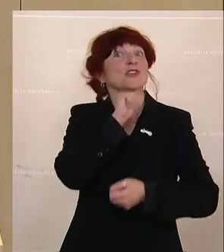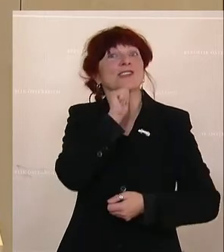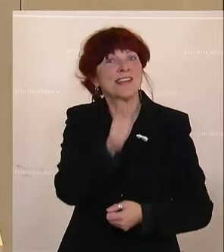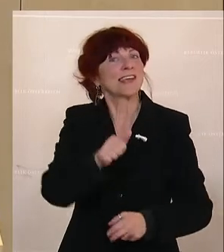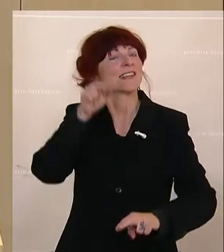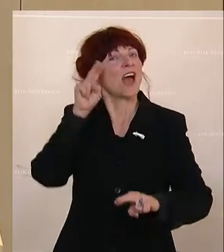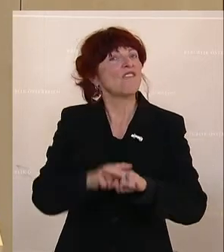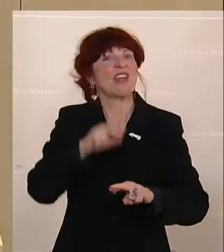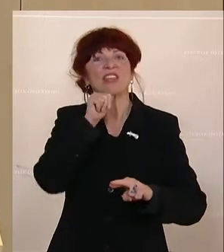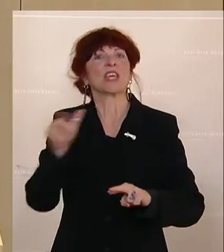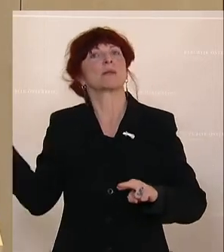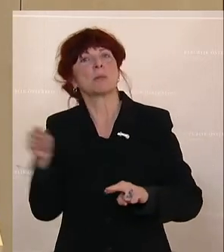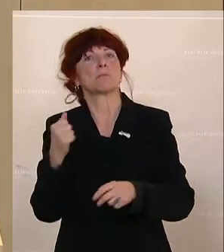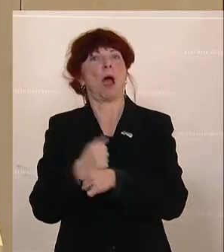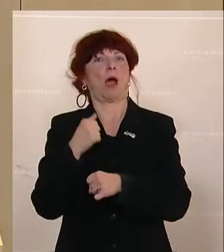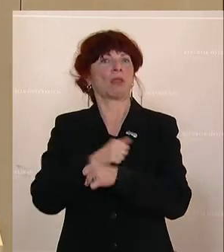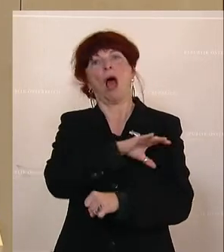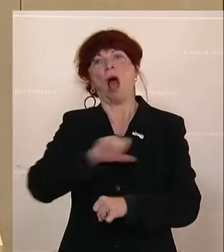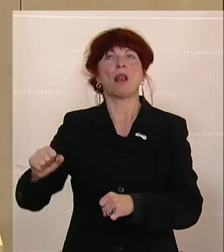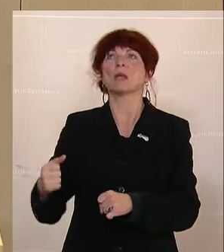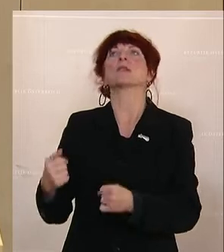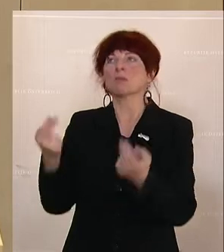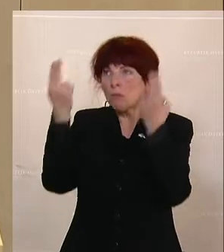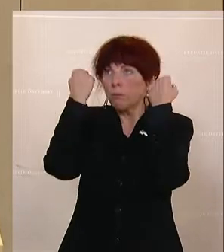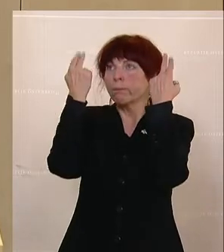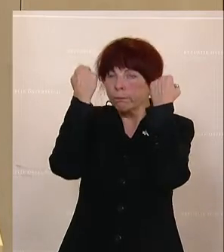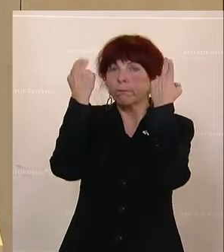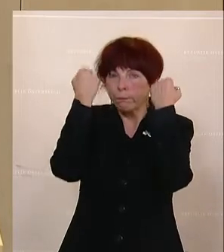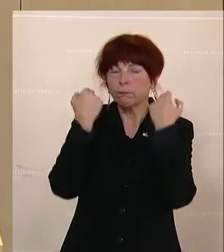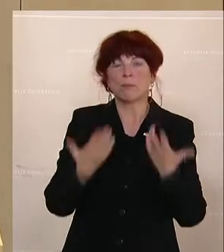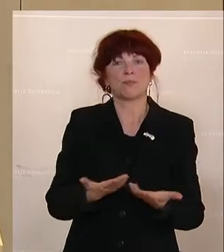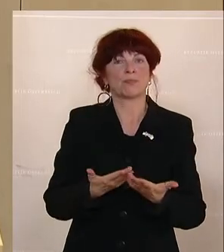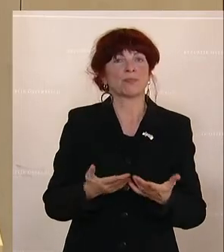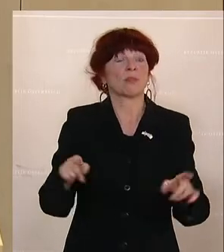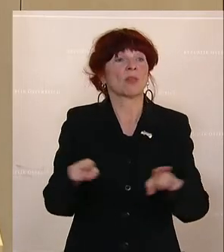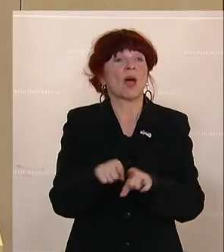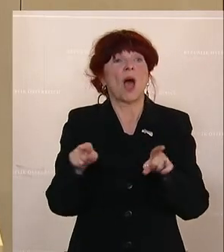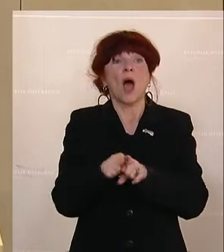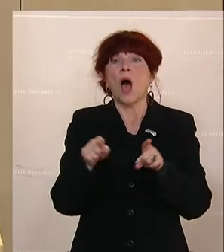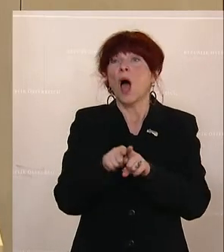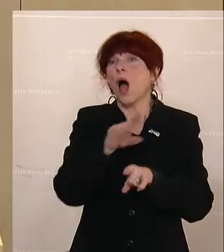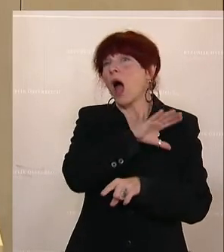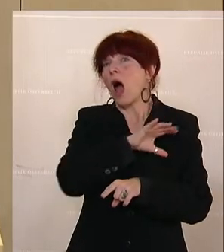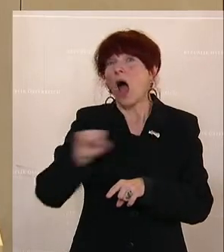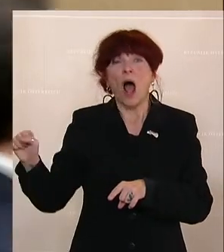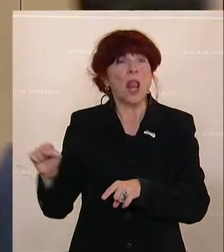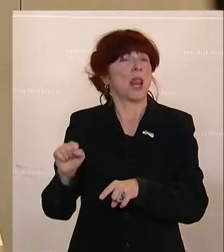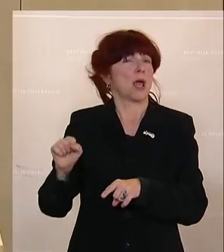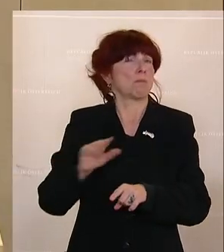Man ist egoistisch vom Bundespräsident abwärts über Bundeskanzler, auch Verfassungsministerin, wird gemahnt.